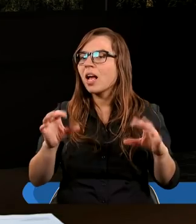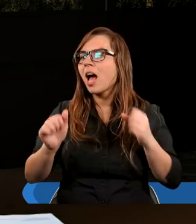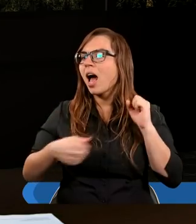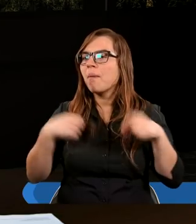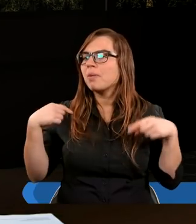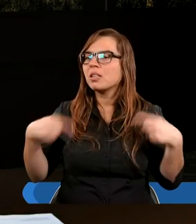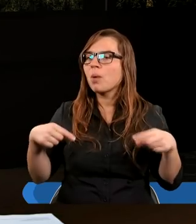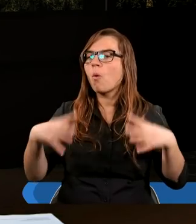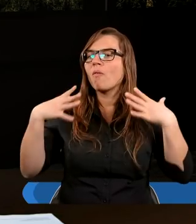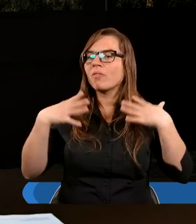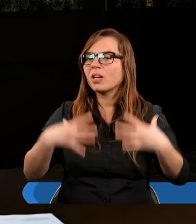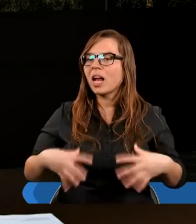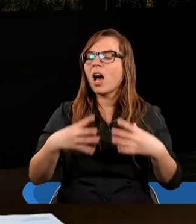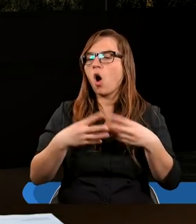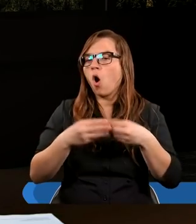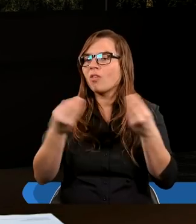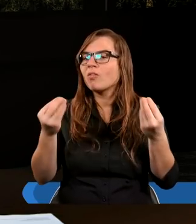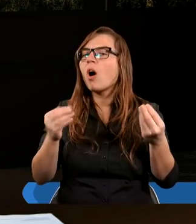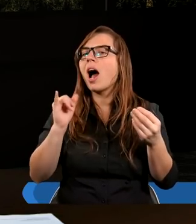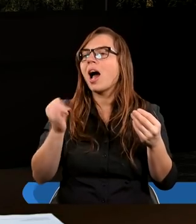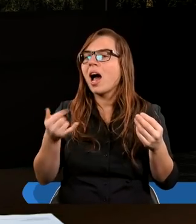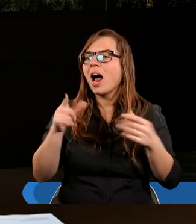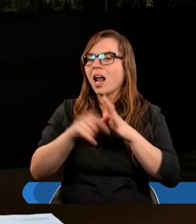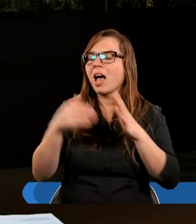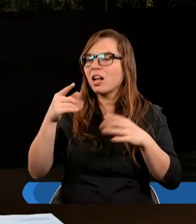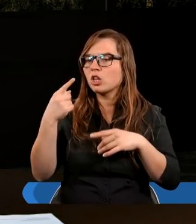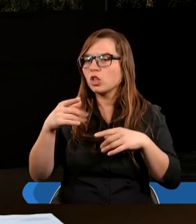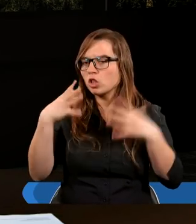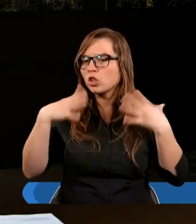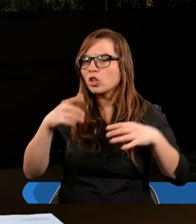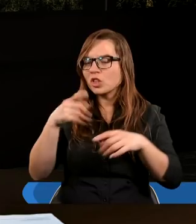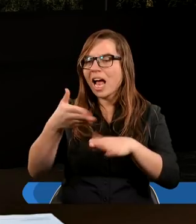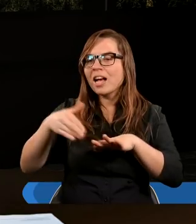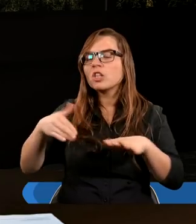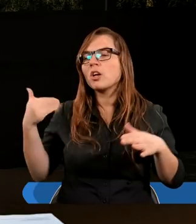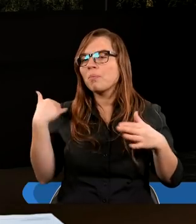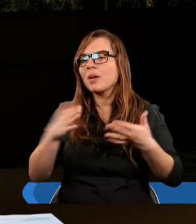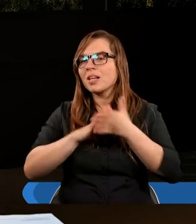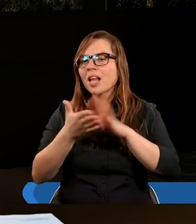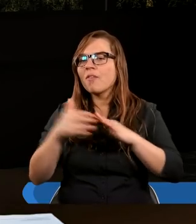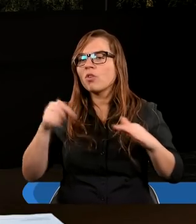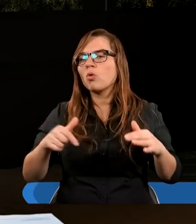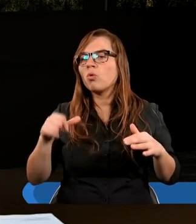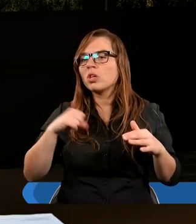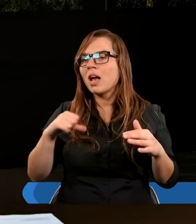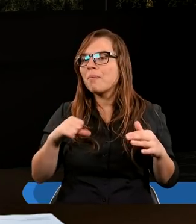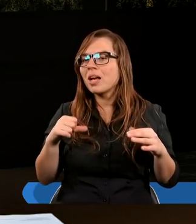Aby nie było w ciele rozdwojenia, lecz aby członki miały nawzajem o sobie